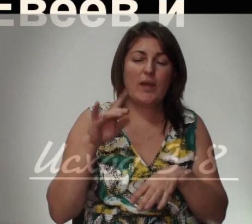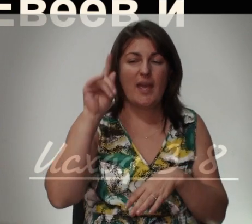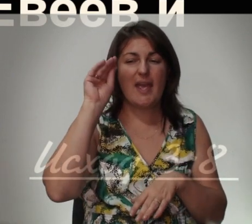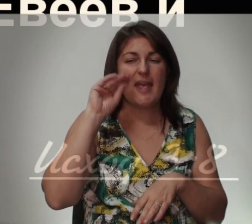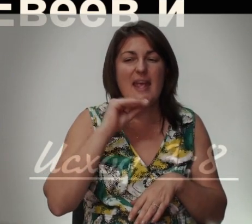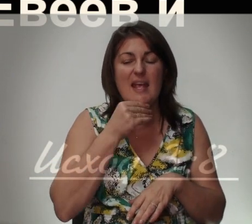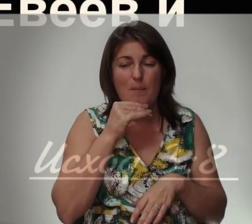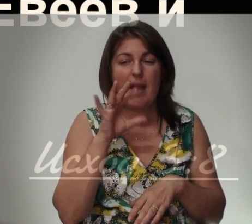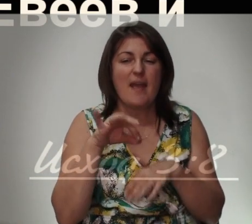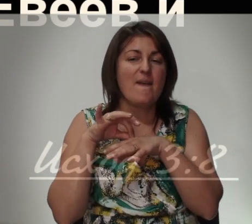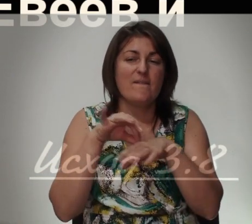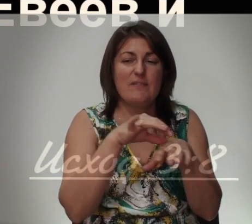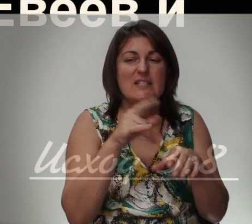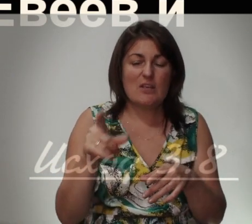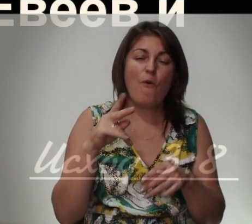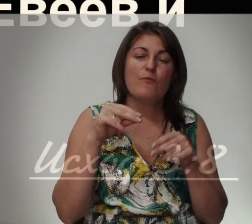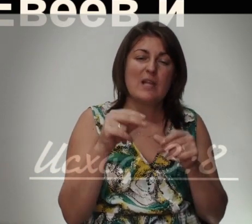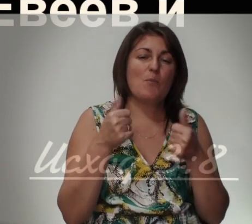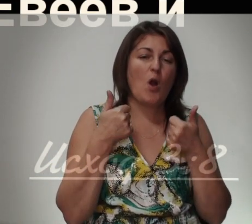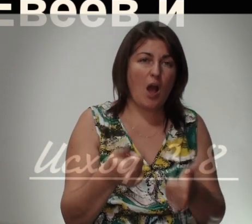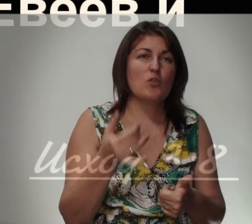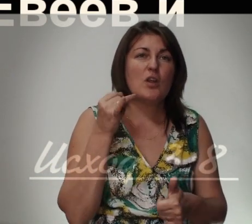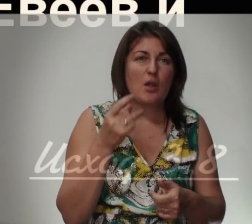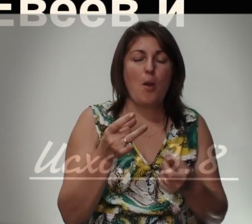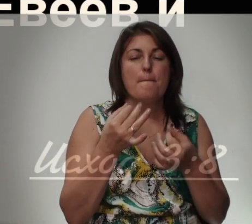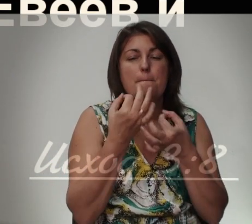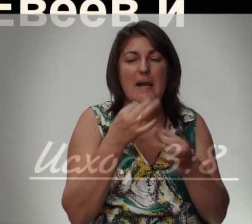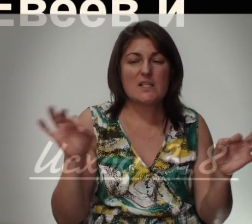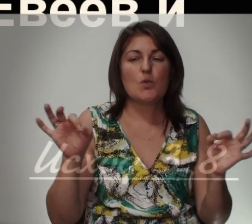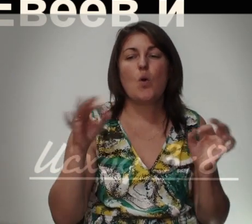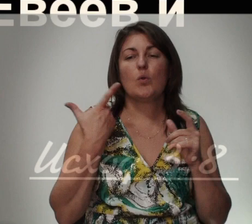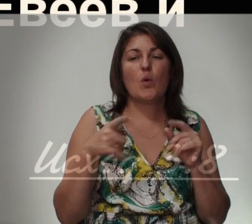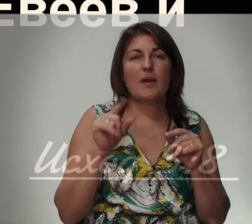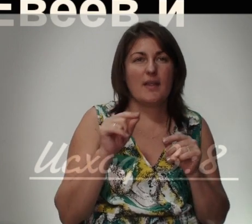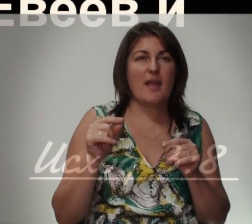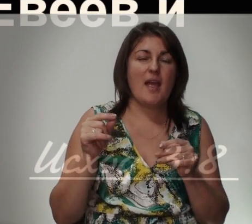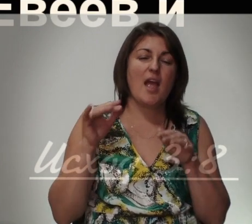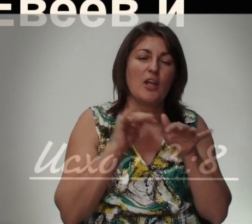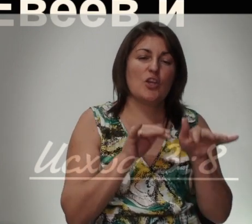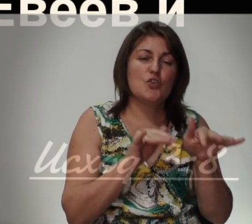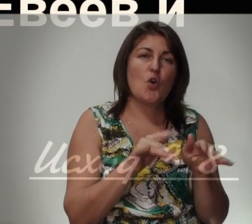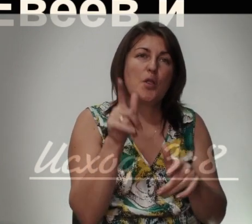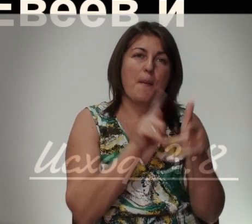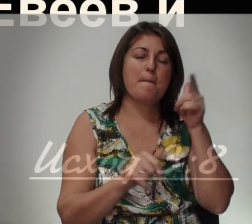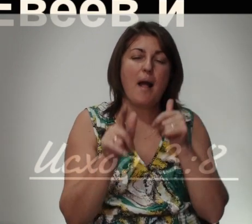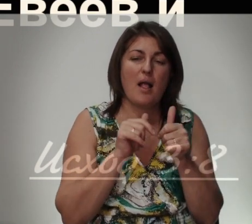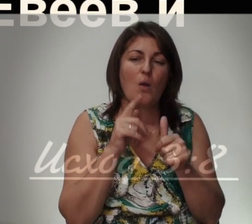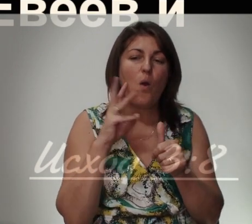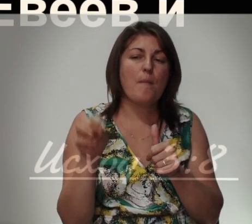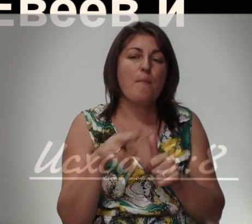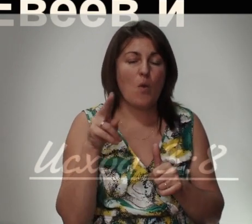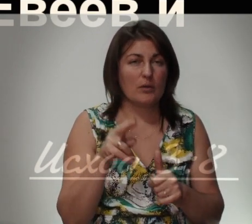вывезти его Из земли сей В землю хорошую И просторную Где течет Молоко И мед